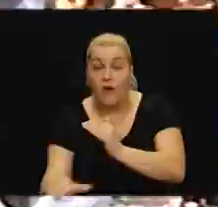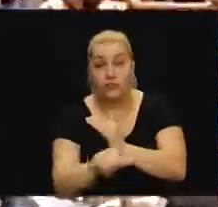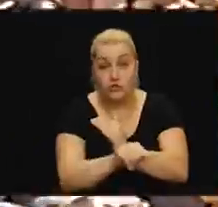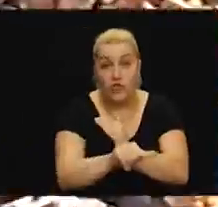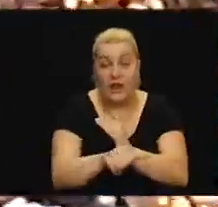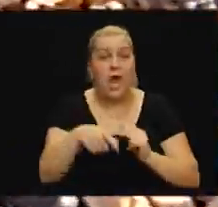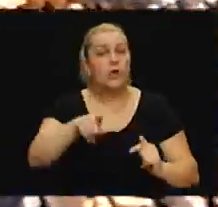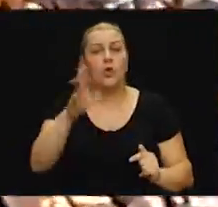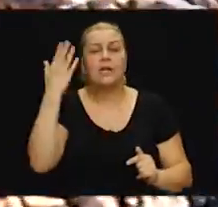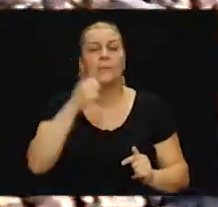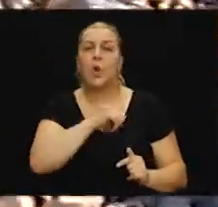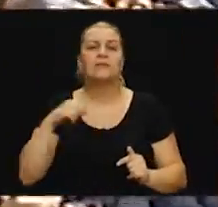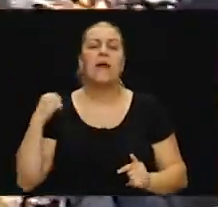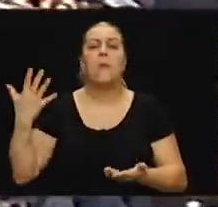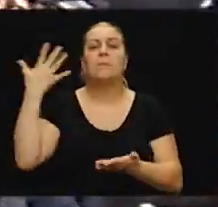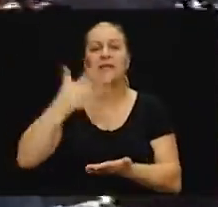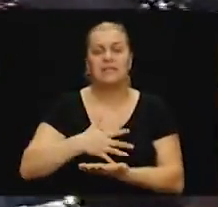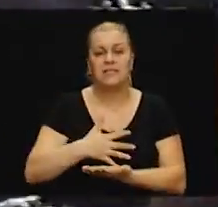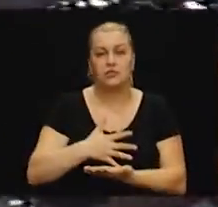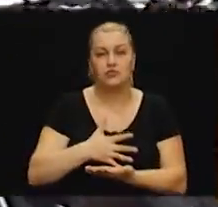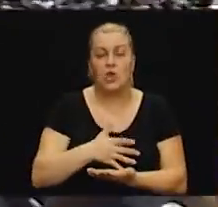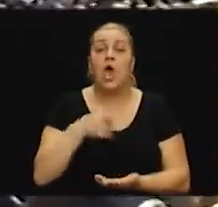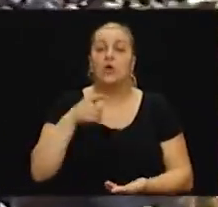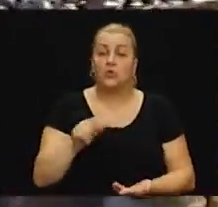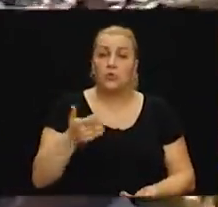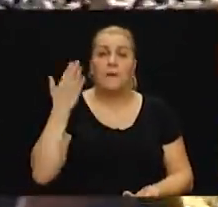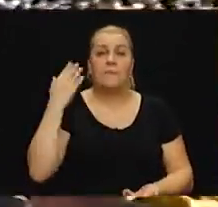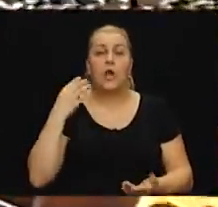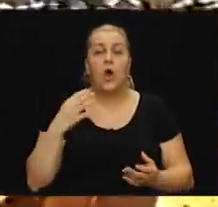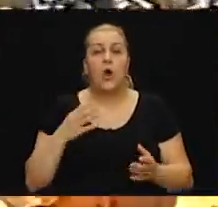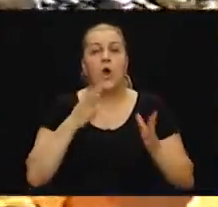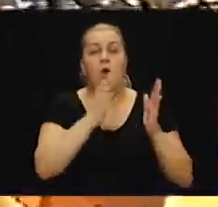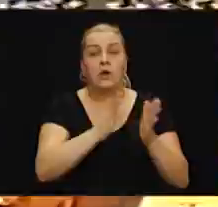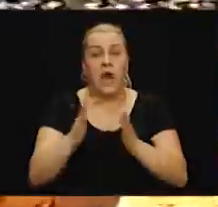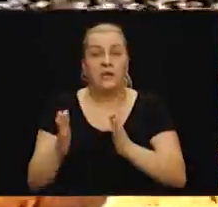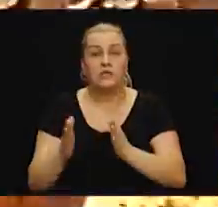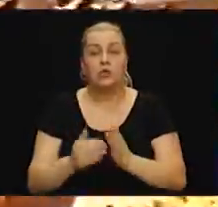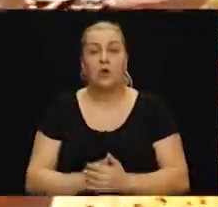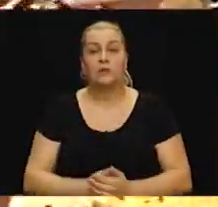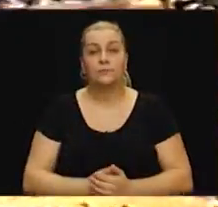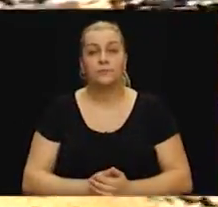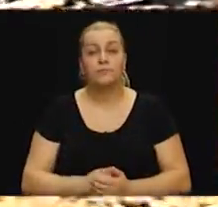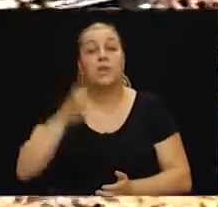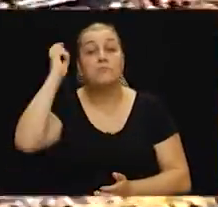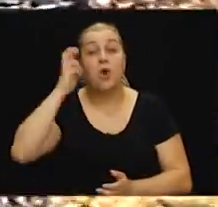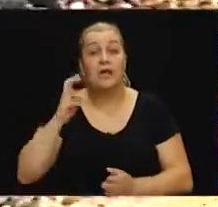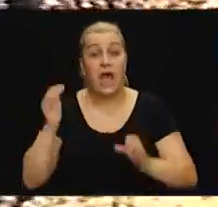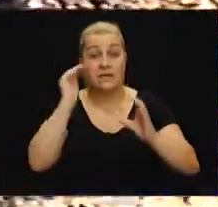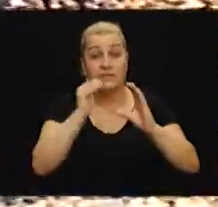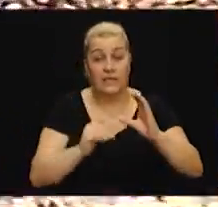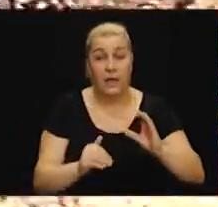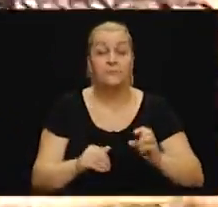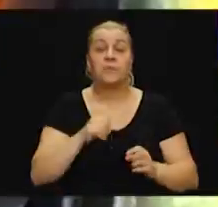I nije tu samo bilo 5000, jer tu je bila garnizon mornarice.